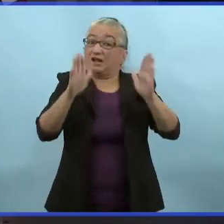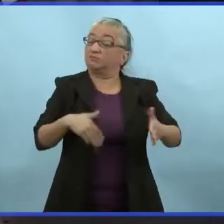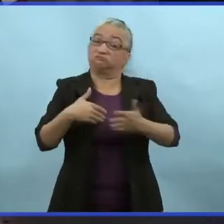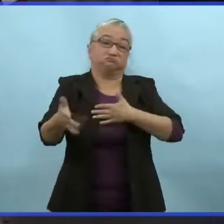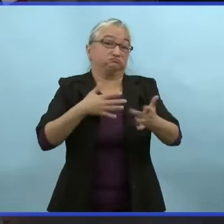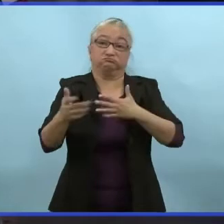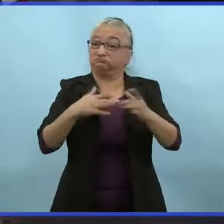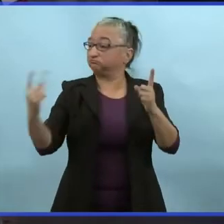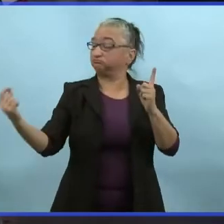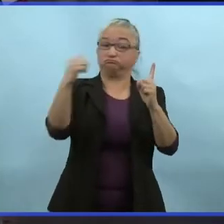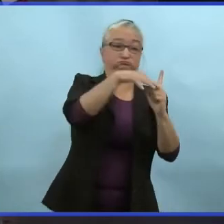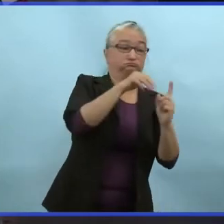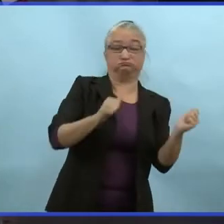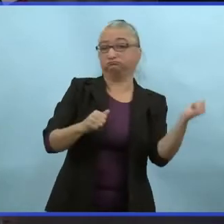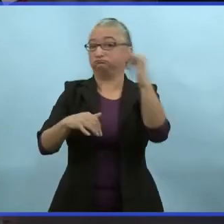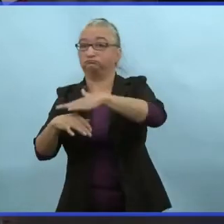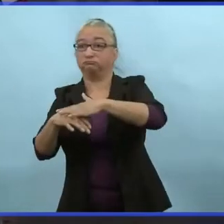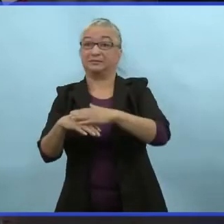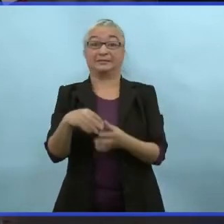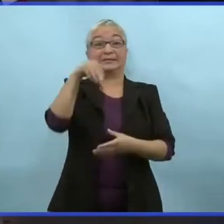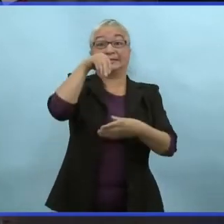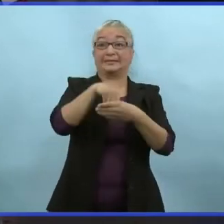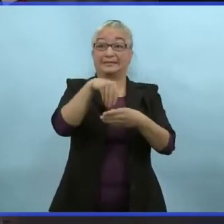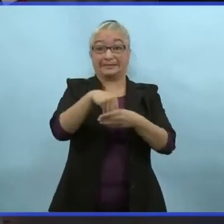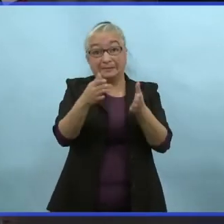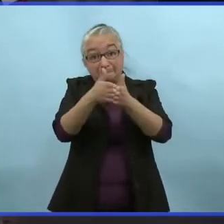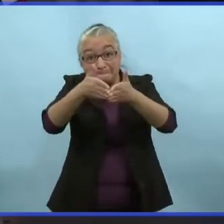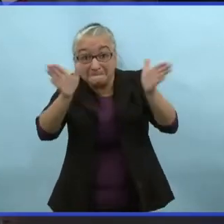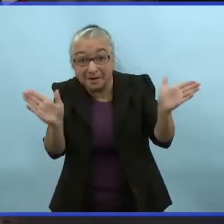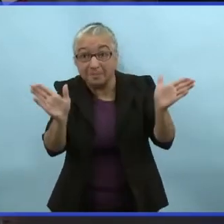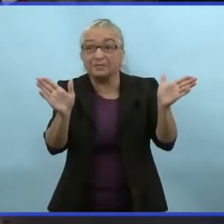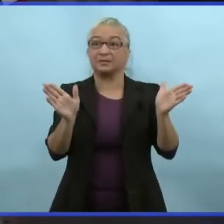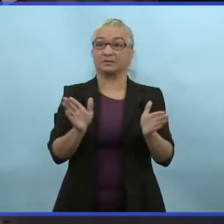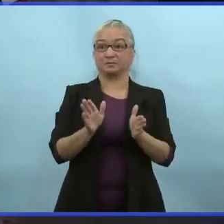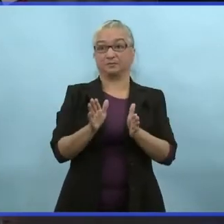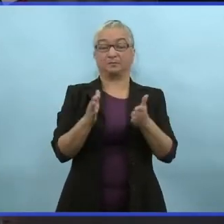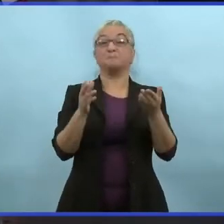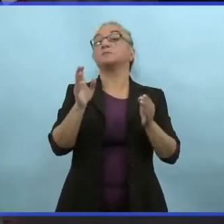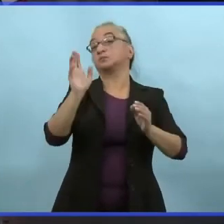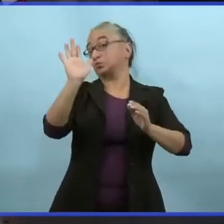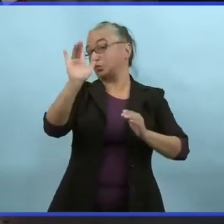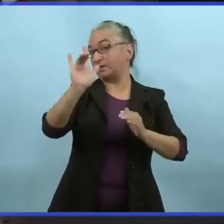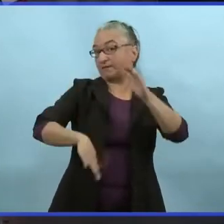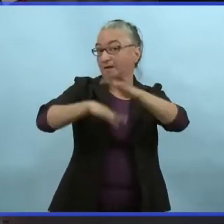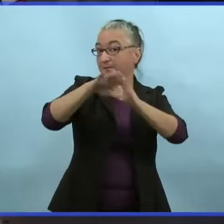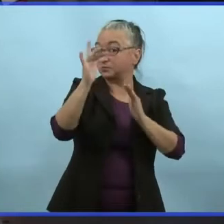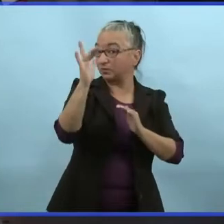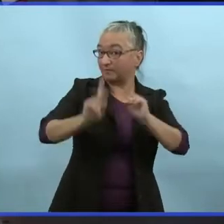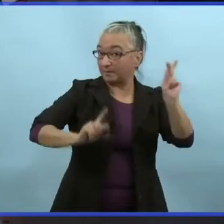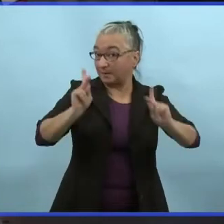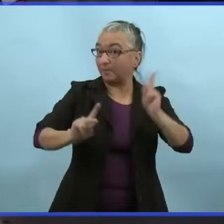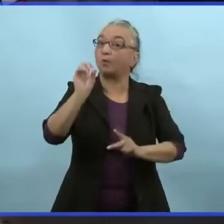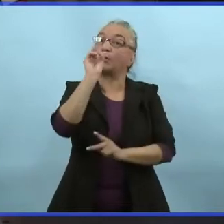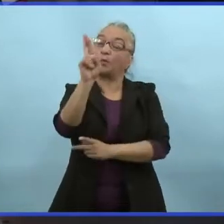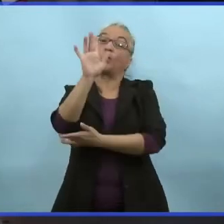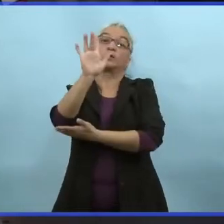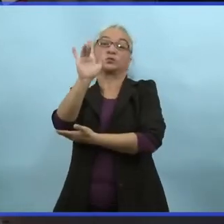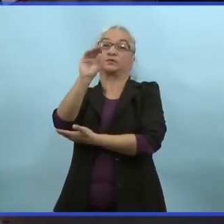propriété. Réduction des tailles de groupe à 25 personnes ou 25%